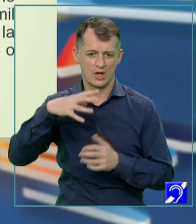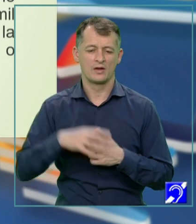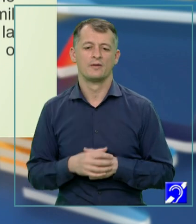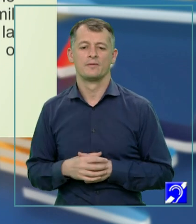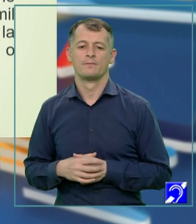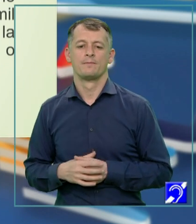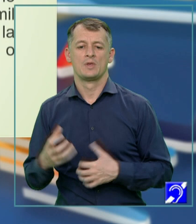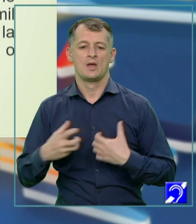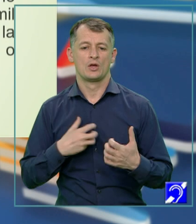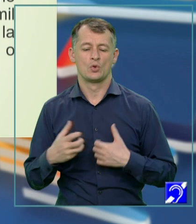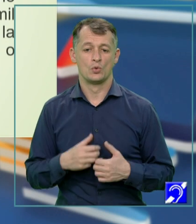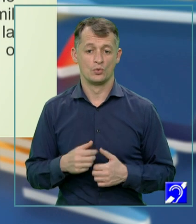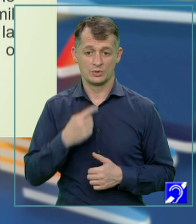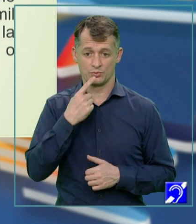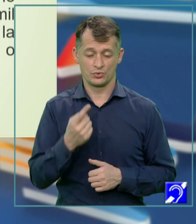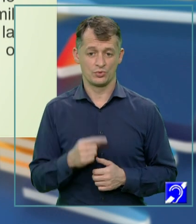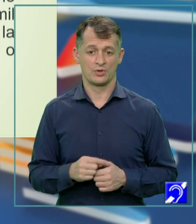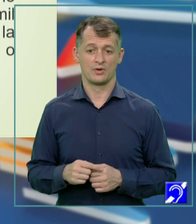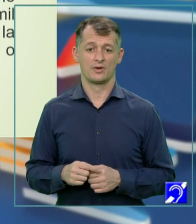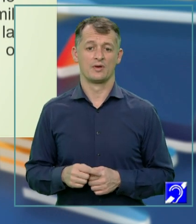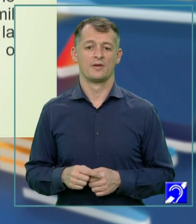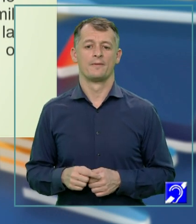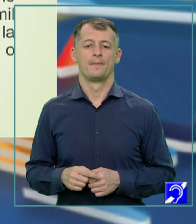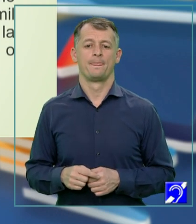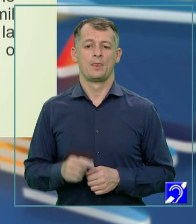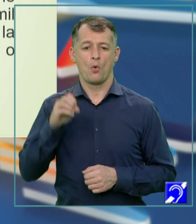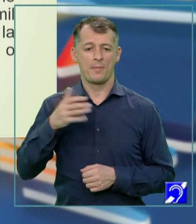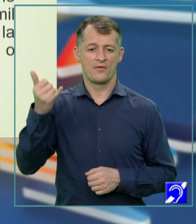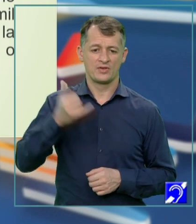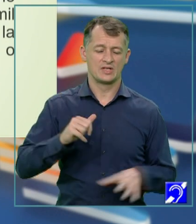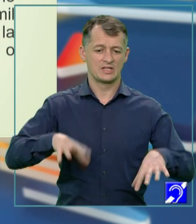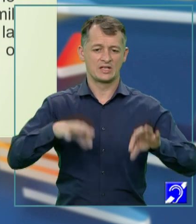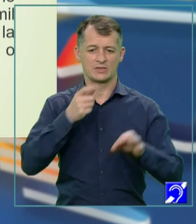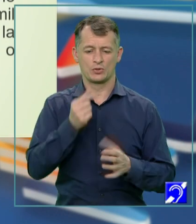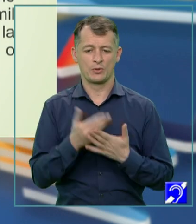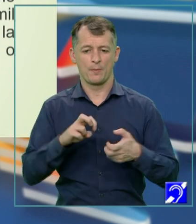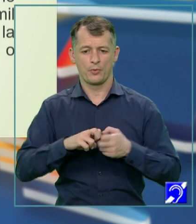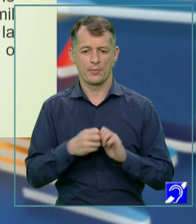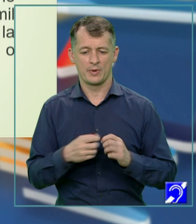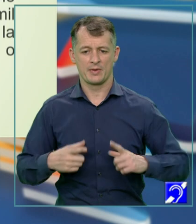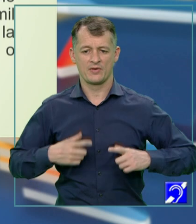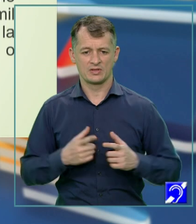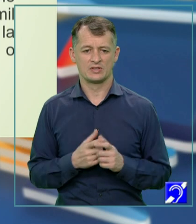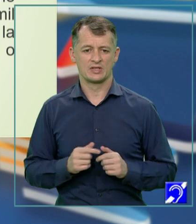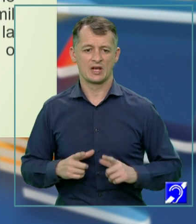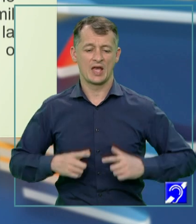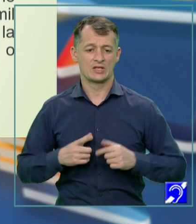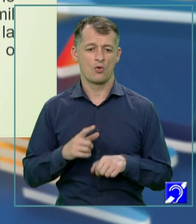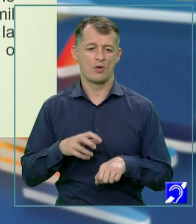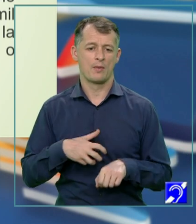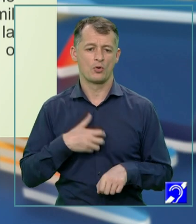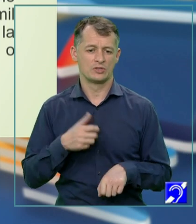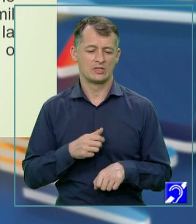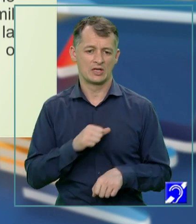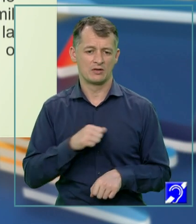oamenii vin la teatru să găsească răspunsuri la problemele vieții, să trăiască o emoție unică. Teatrul trebuie să